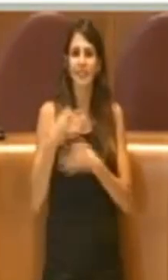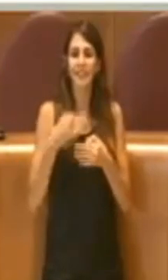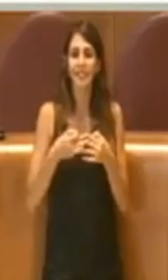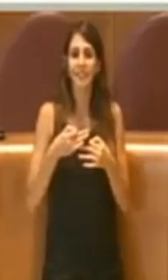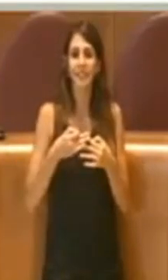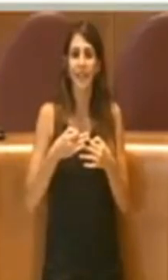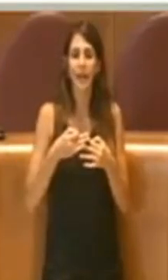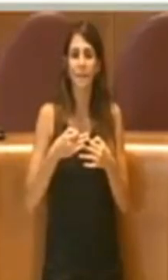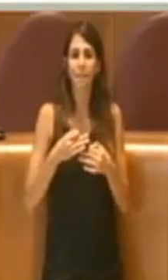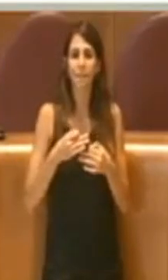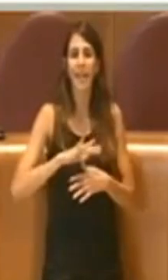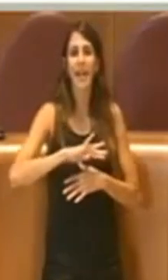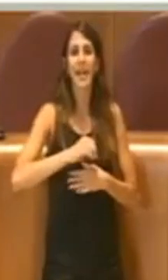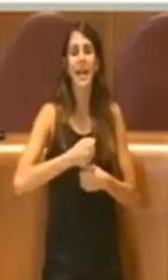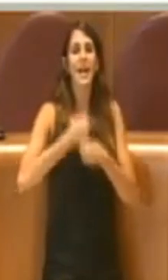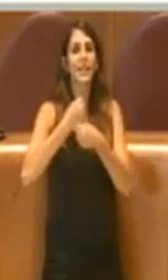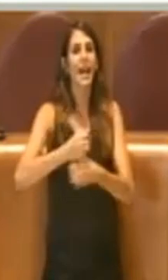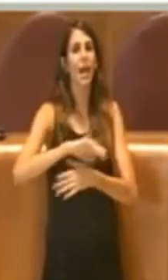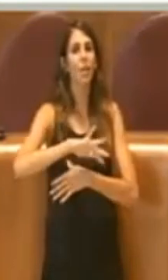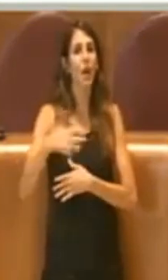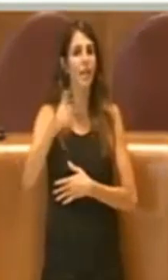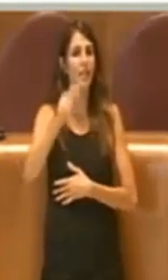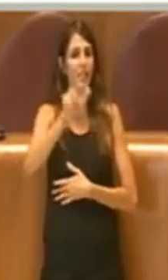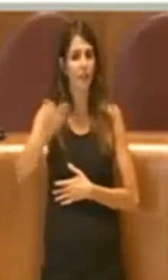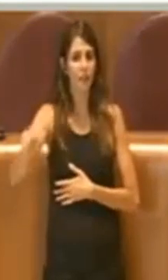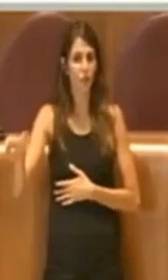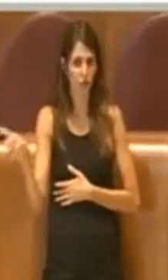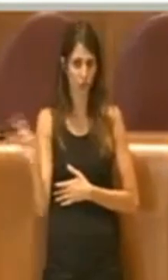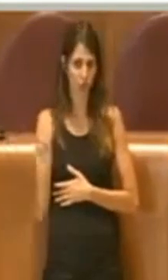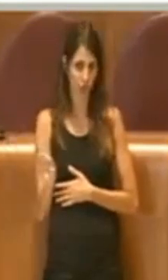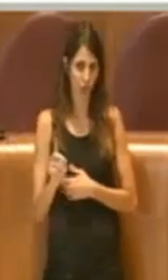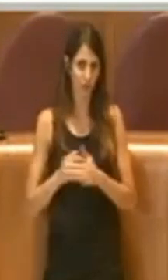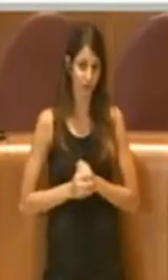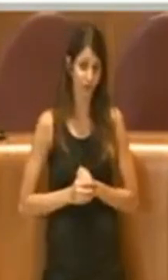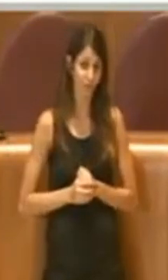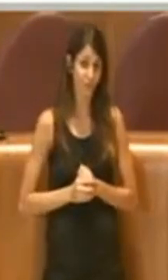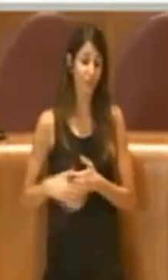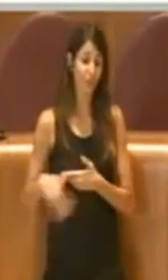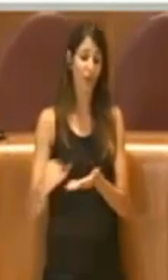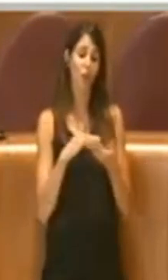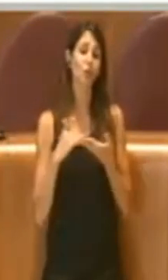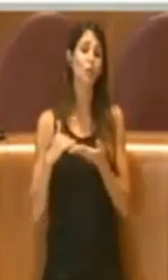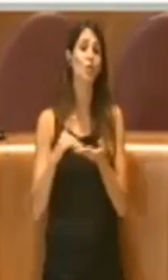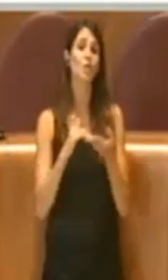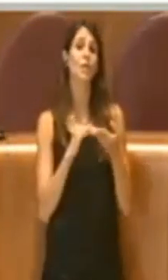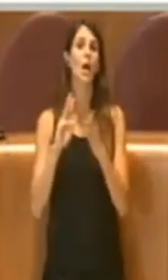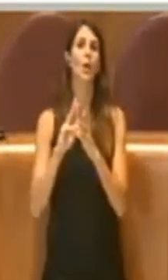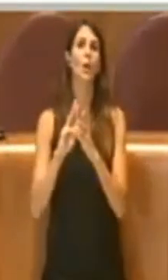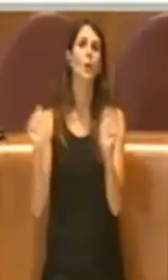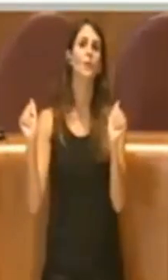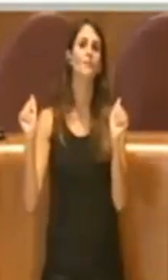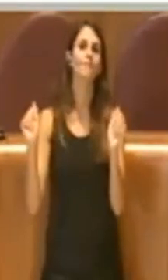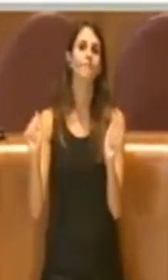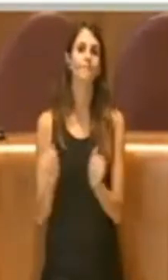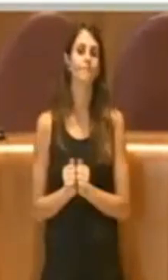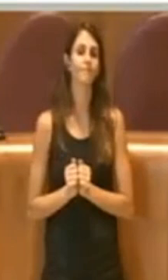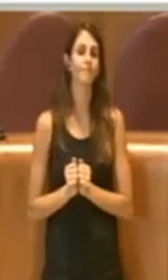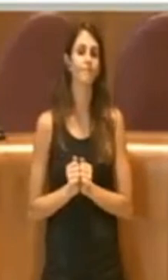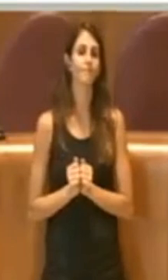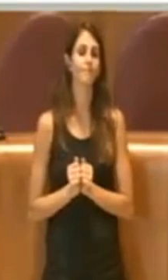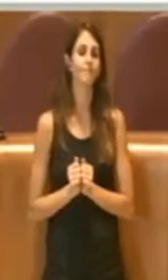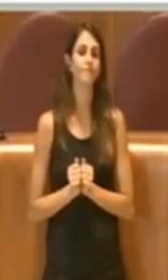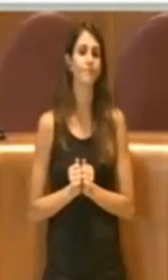terzi. Viene questo ceduto a terzi da questa società, tra l'altro sparita nel frattempo, e a quel punto quel